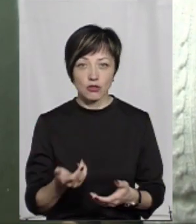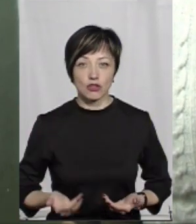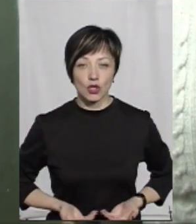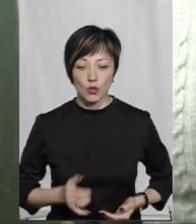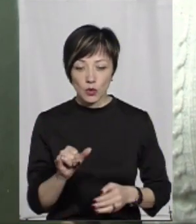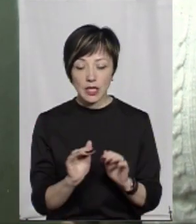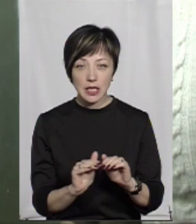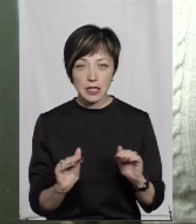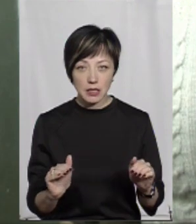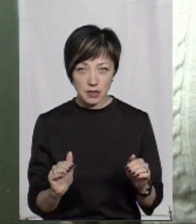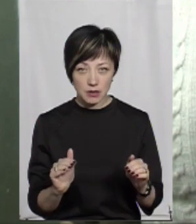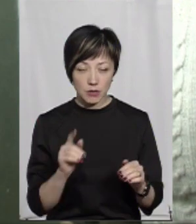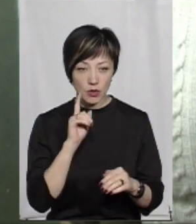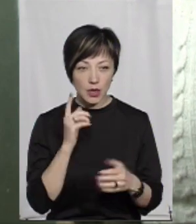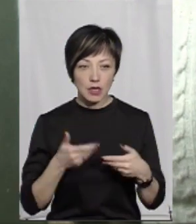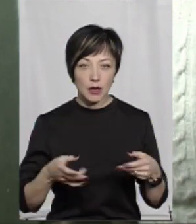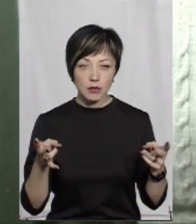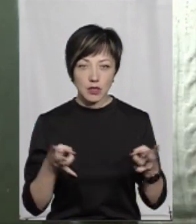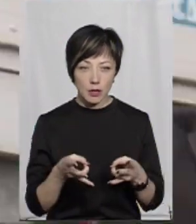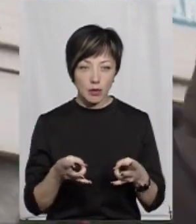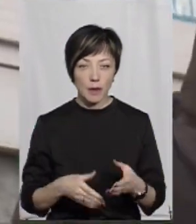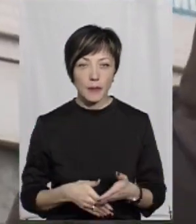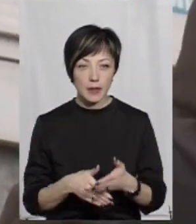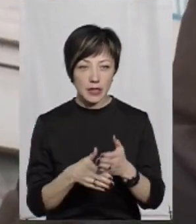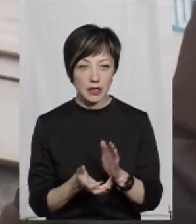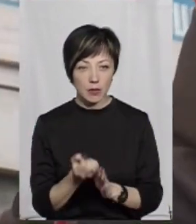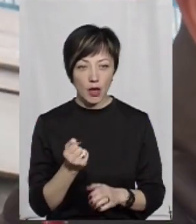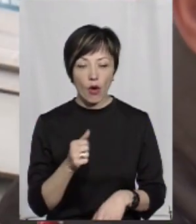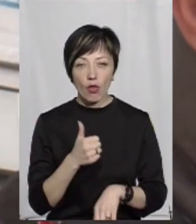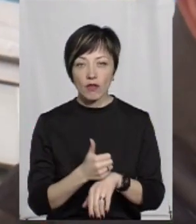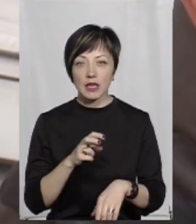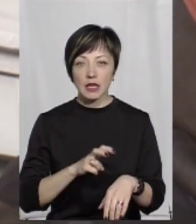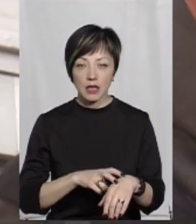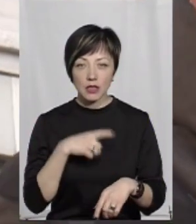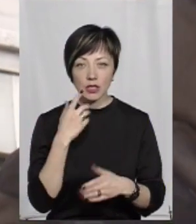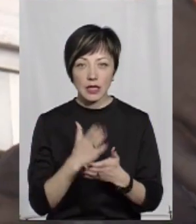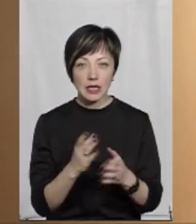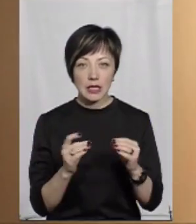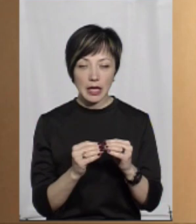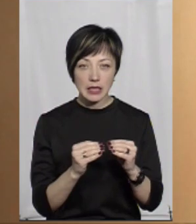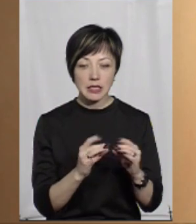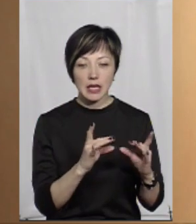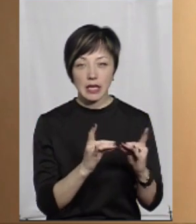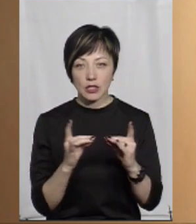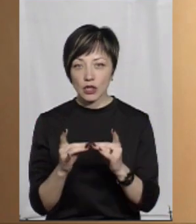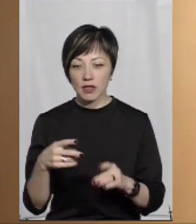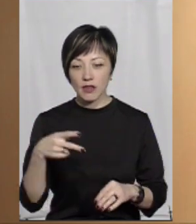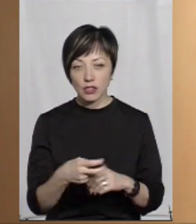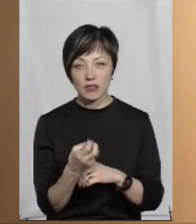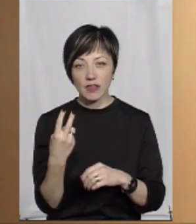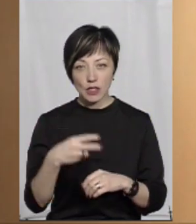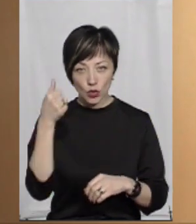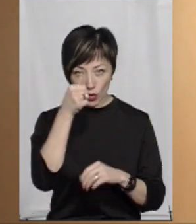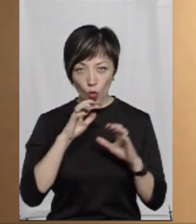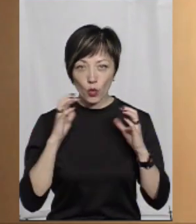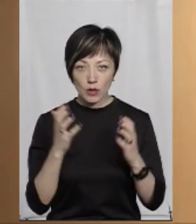У них дітки молоді, нам треба підержки. Денис Дудко каже, у лікарні є 10 ліжок. Із 2020 року їх